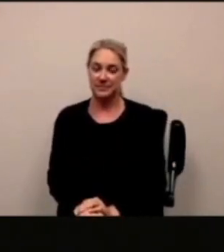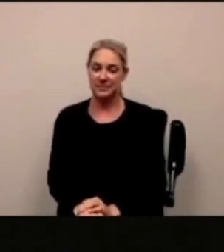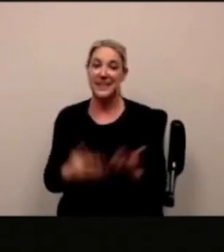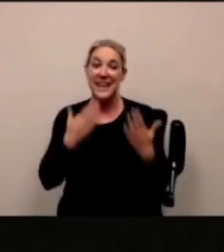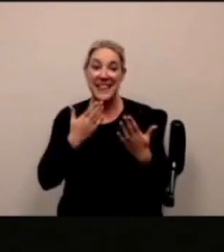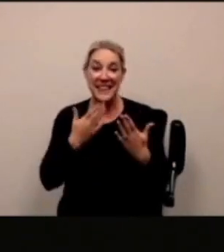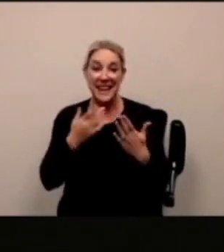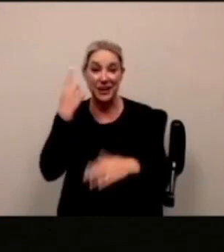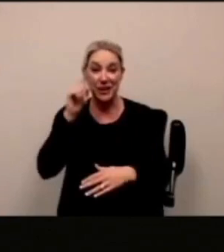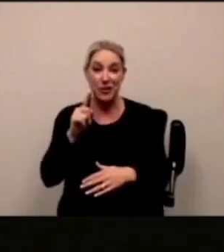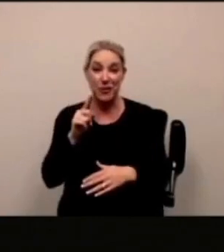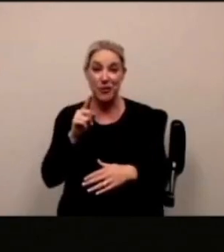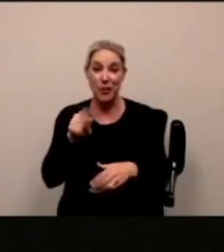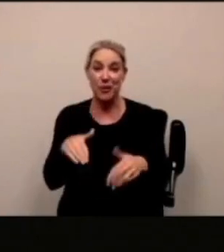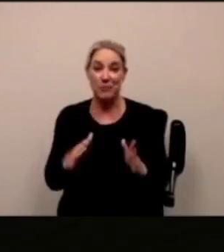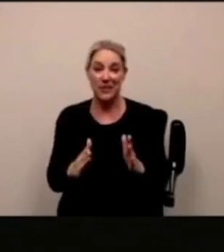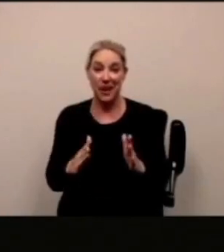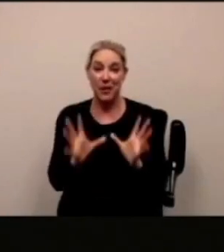interpreti